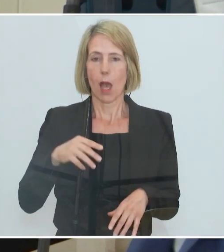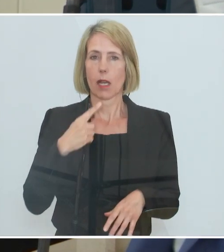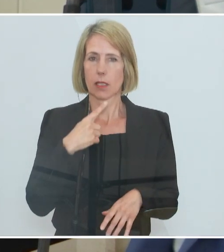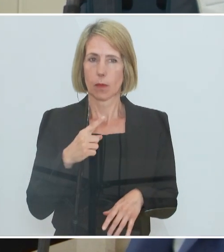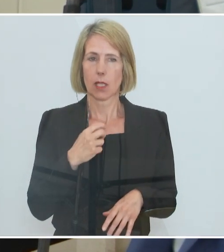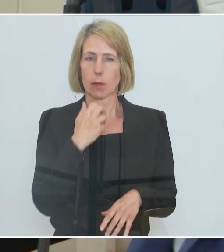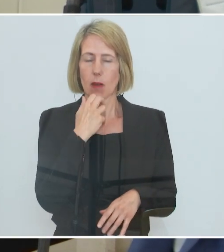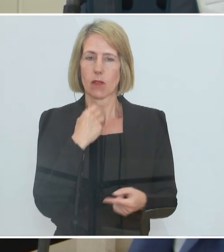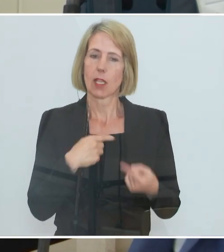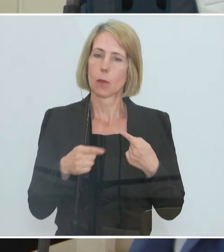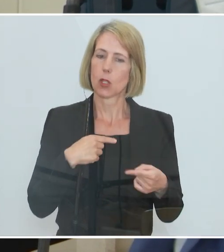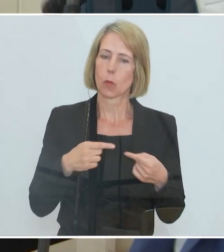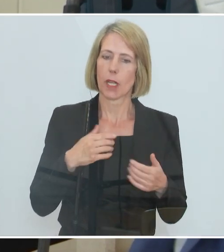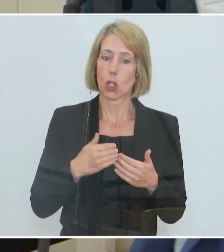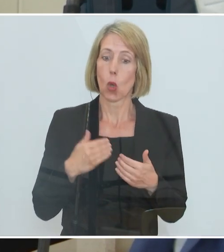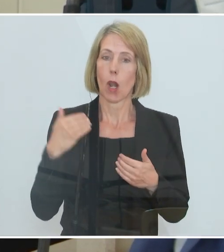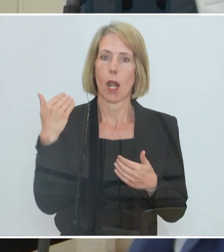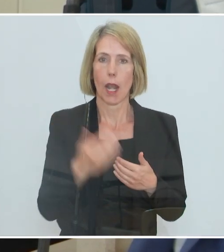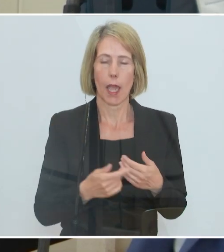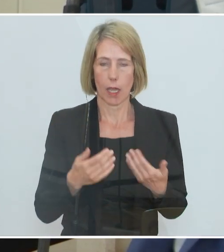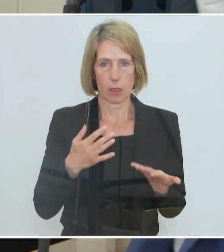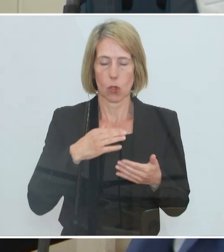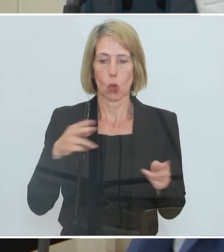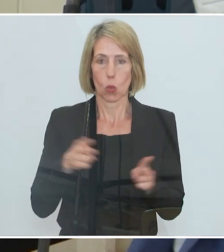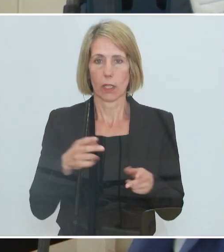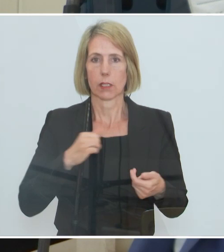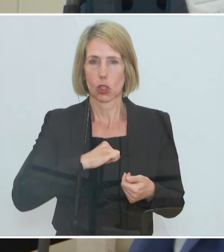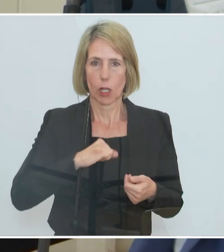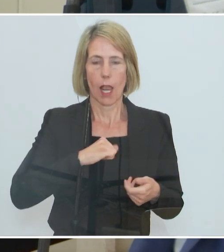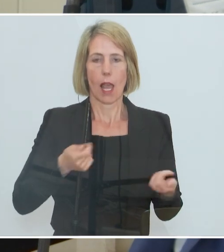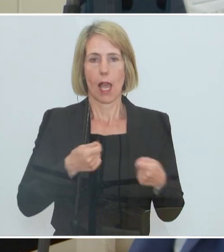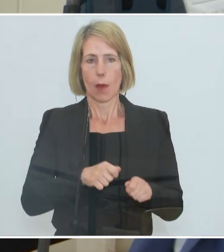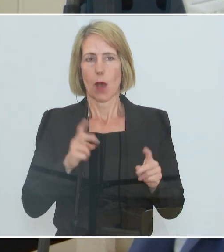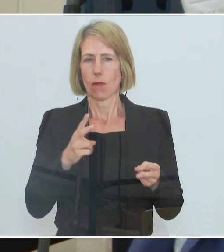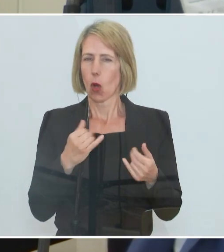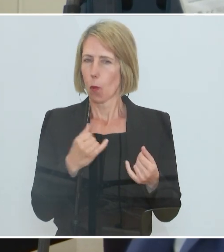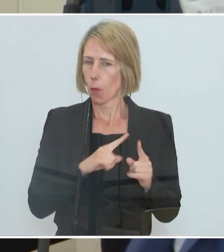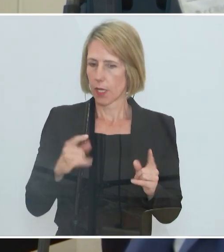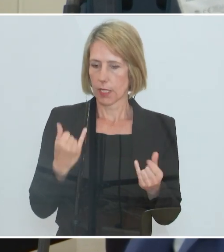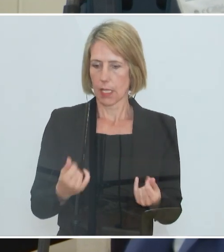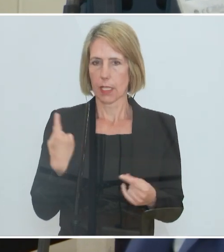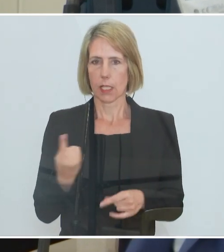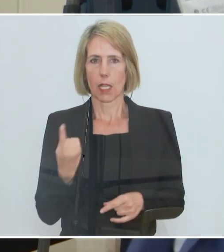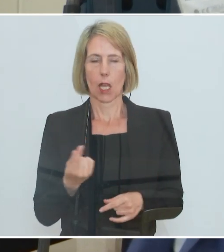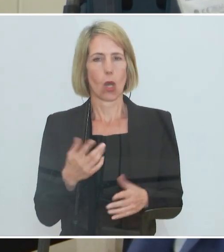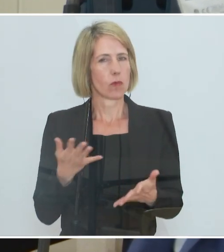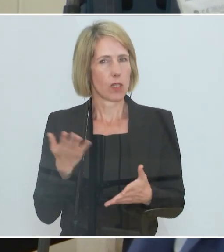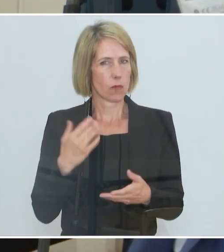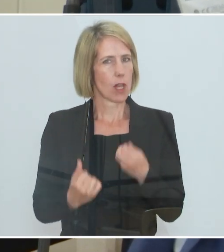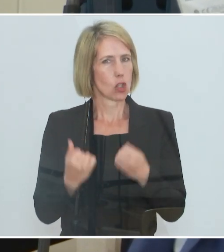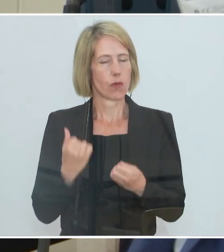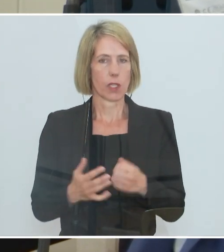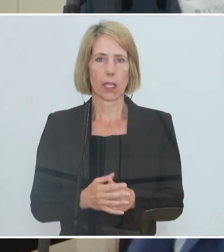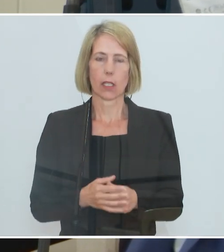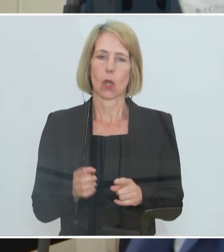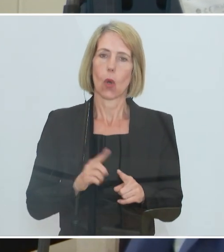eigentlich. Wieso hat es denn jetzt doch länger gedauert? Woran hat es sich gespießt? Und noch eine letzte Frage an Sie beide. Falls